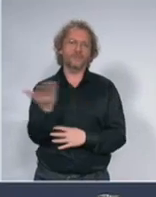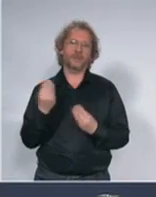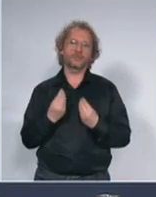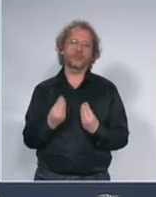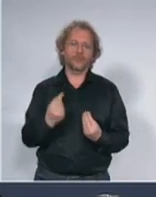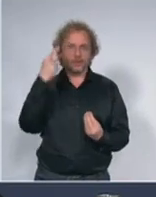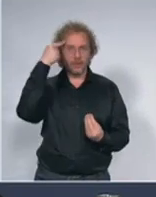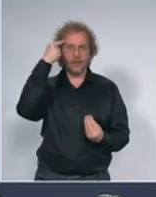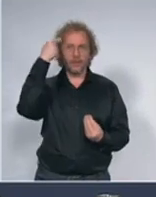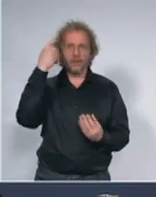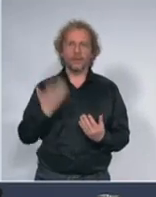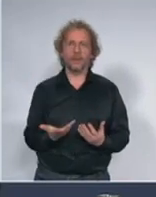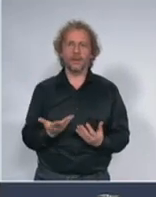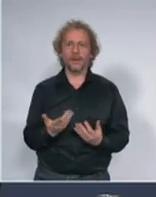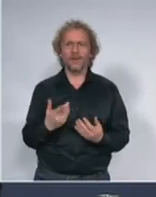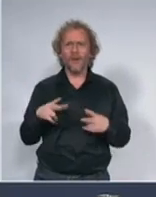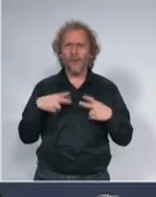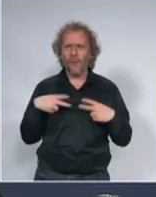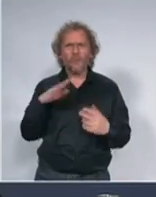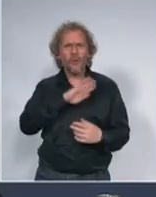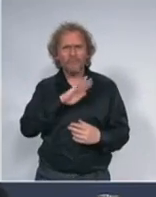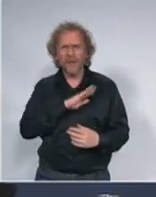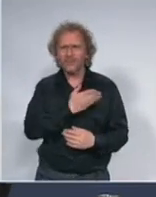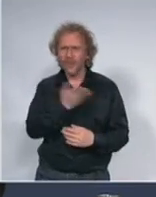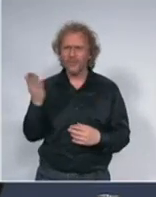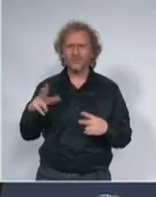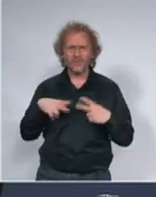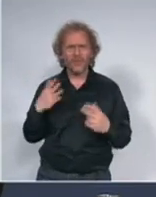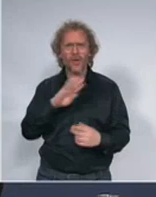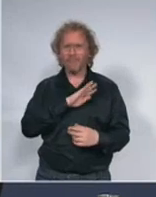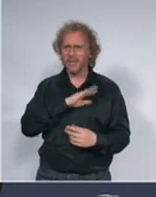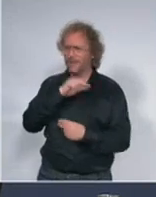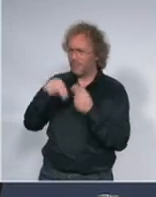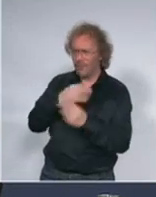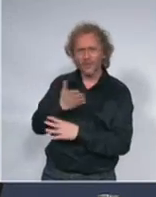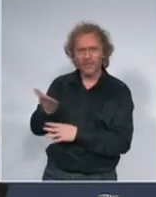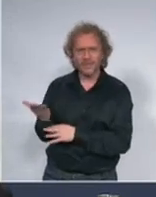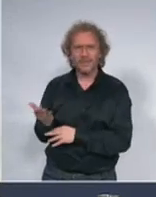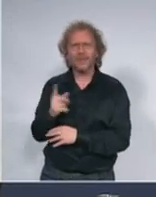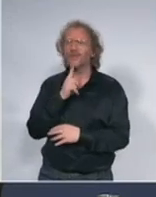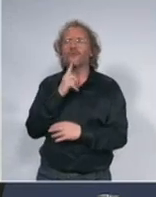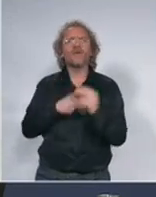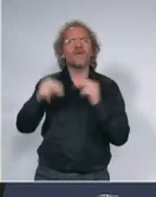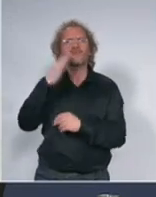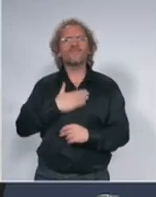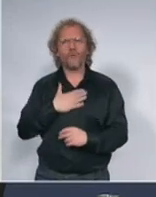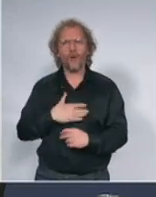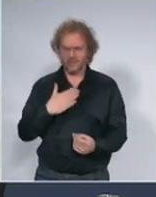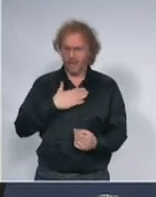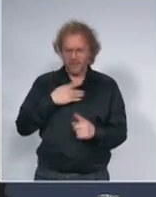ugrožavate sebe ugrožavate svoju porodicu pa ajde najviše volite sebe i svoju porodicu ako ne volite nas